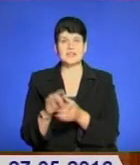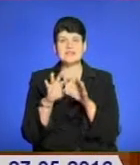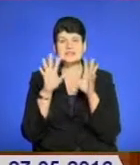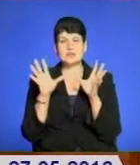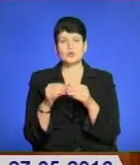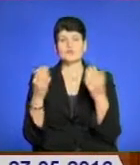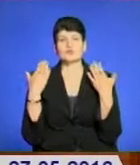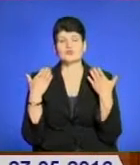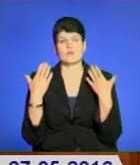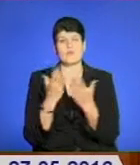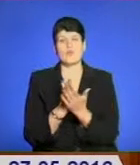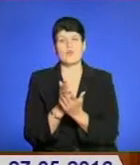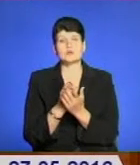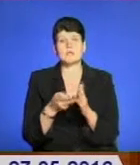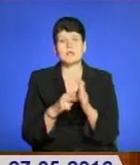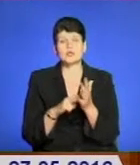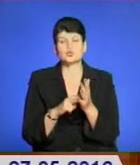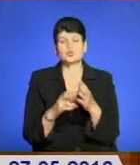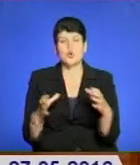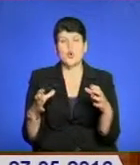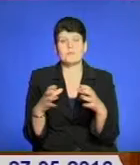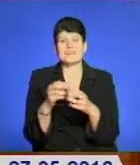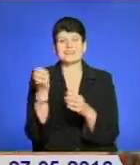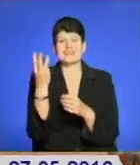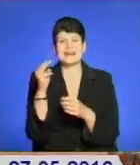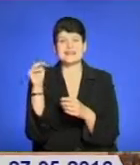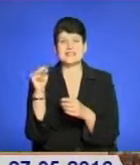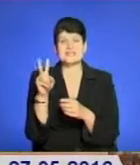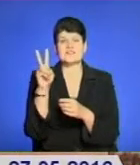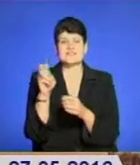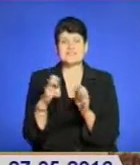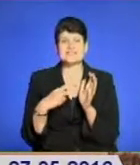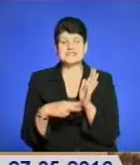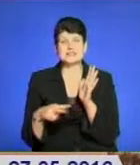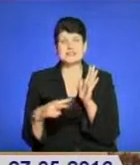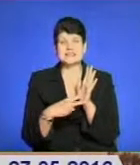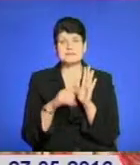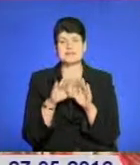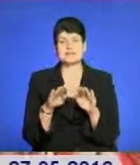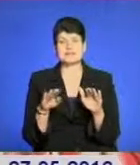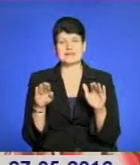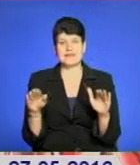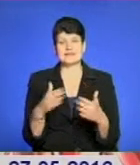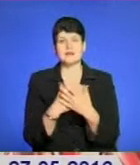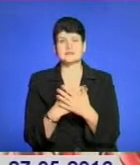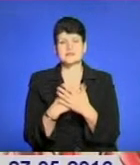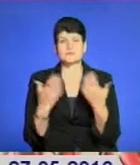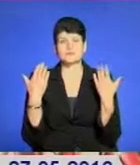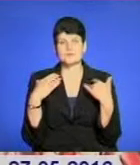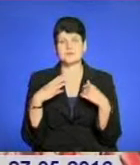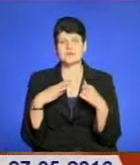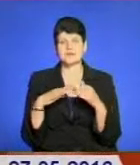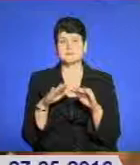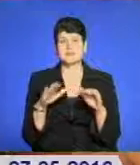відпочинковими послугами планують охопити 13 тисяч 277 дітей. Активний відпочинок чекає